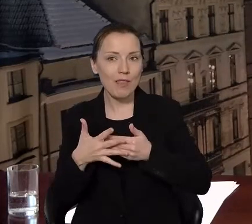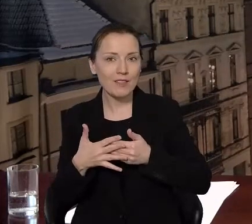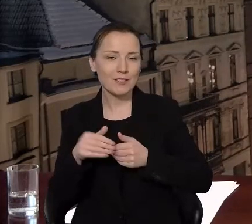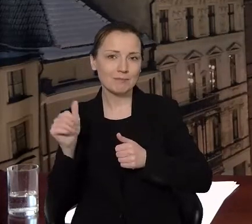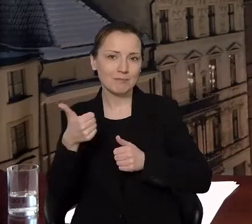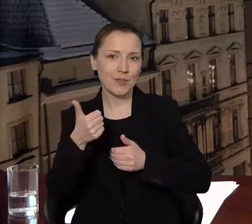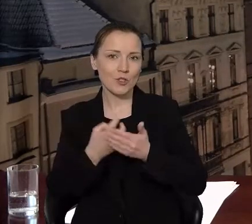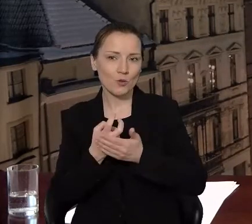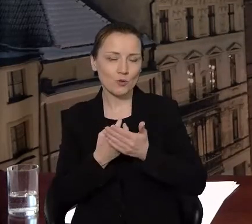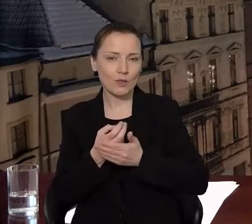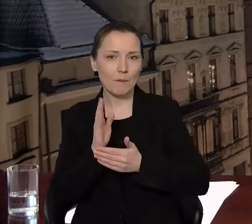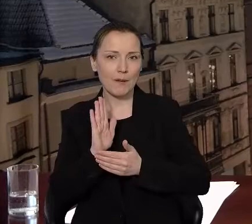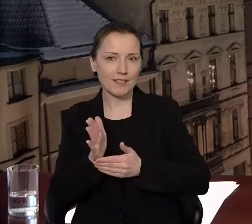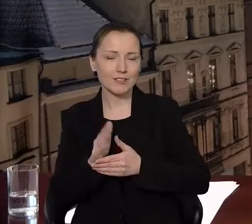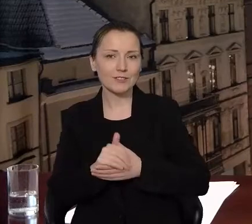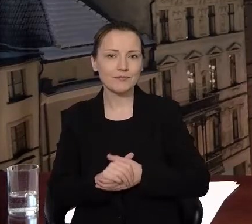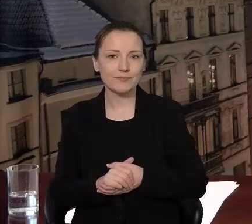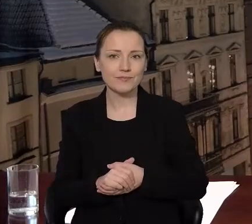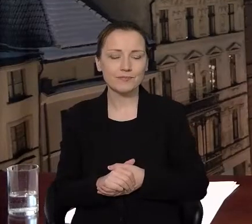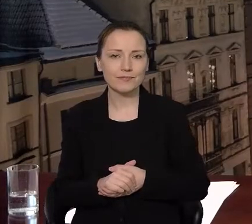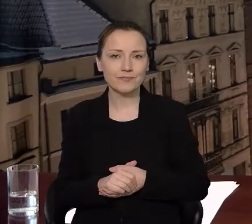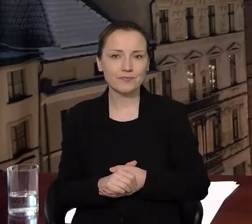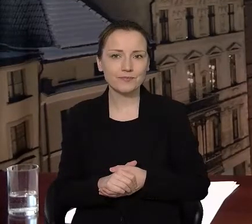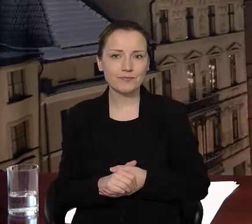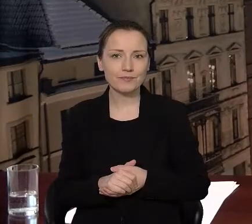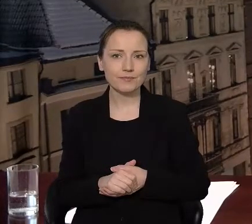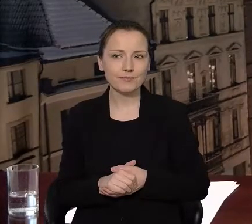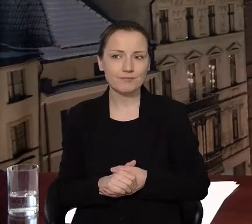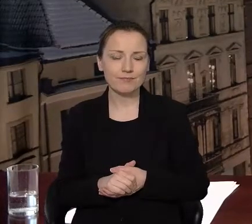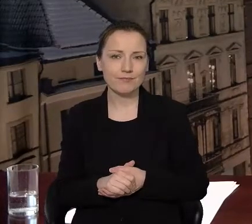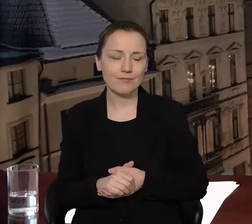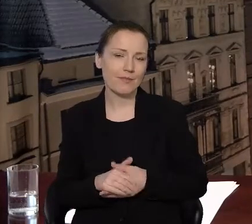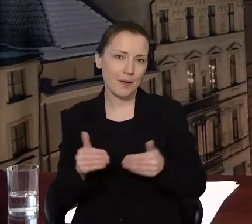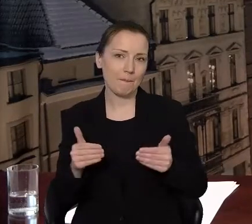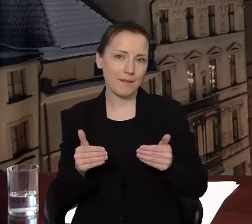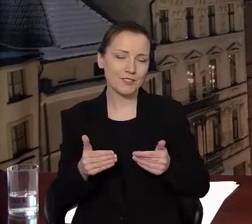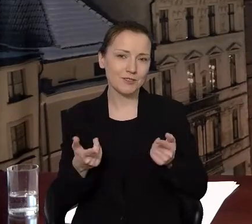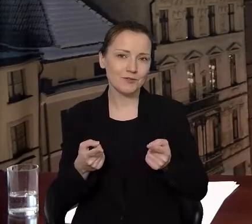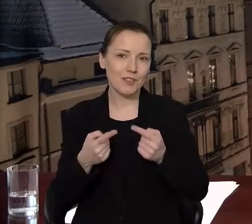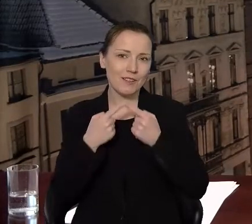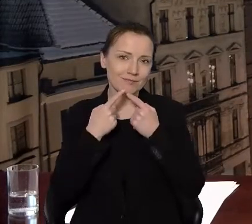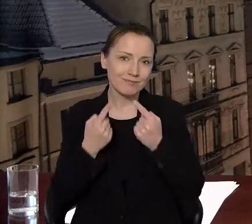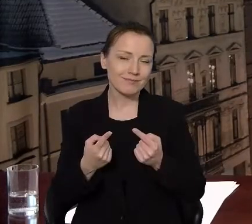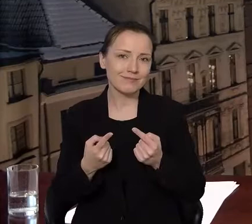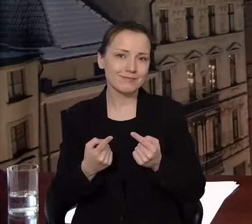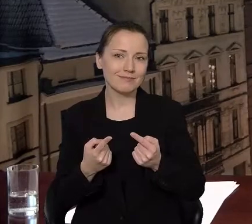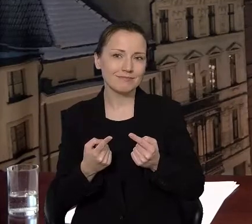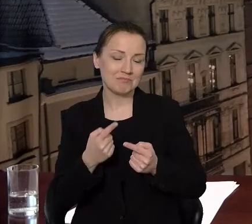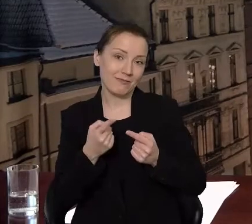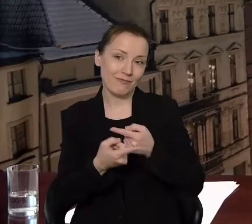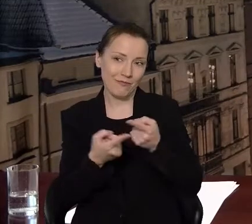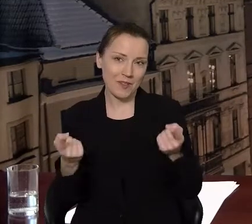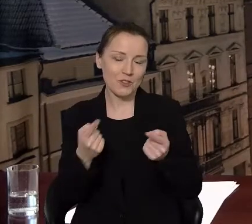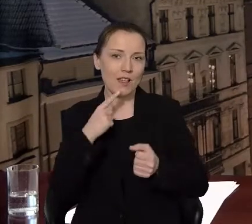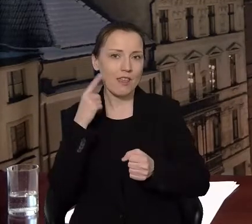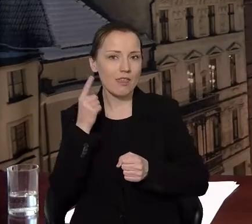bo ta zmiana wejdzie w życie od 1 lutego i pewnie będzie miała określone implikacje w Państwa decyzjach,